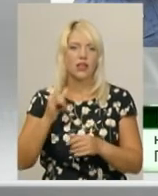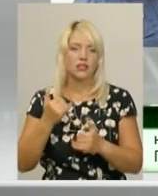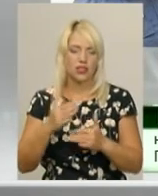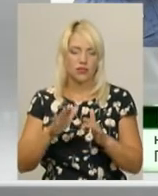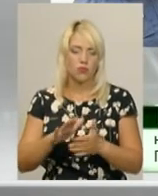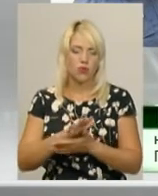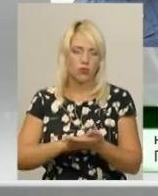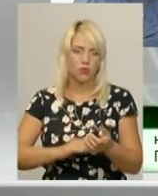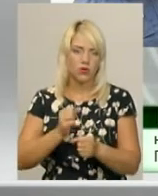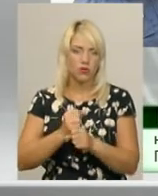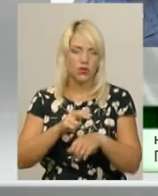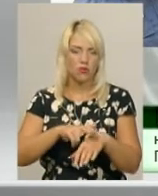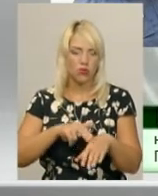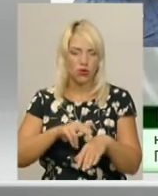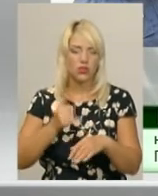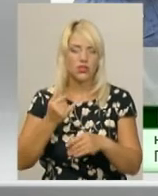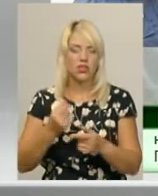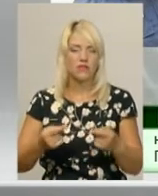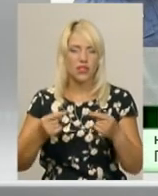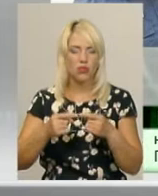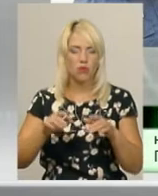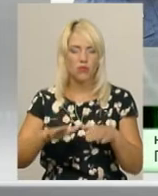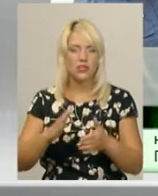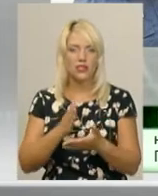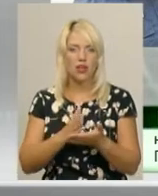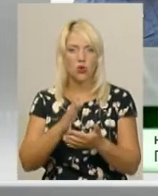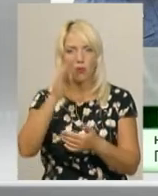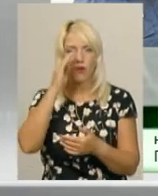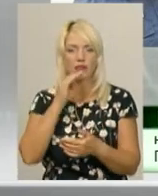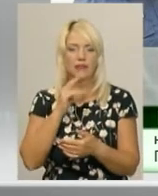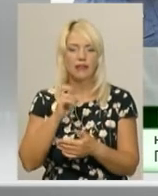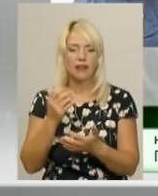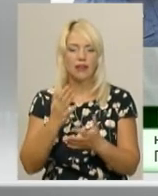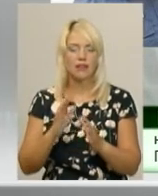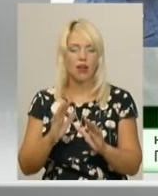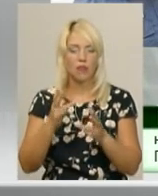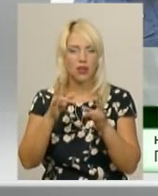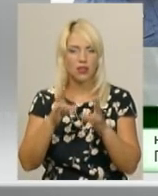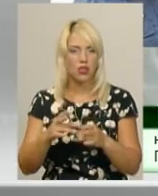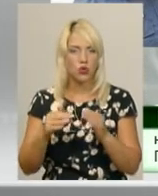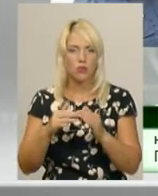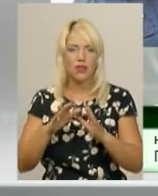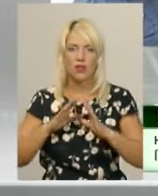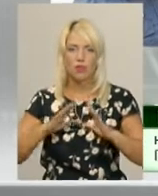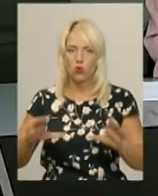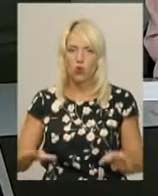працівники поліції. Вони встановлюють місце знаходження батька, якого на момент трагедії вдома не було.